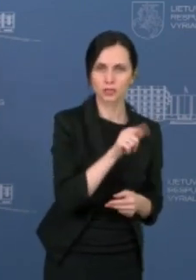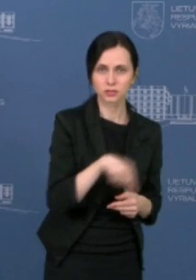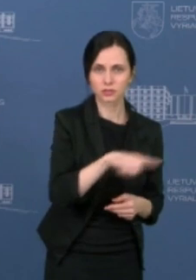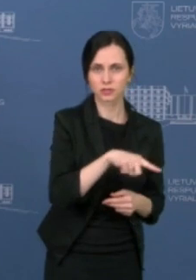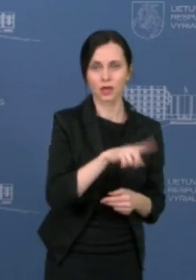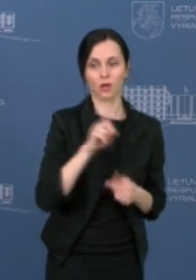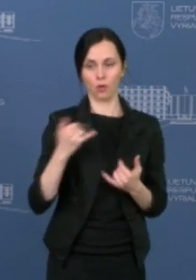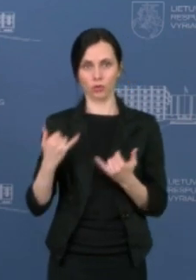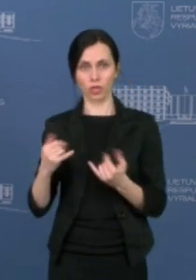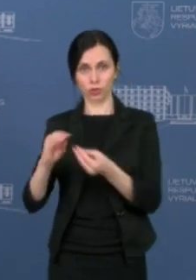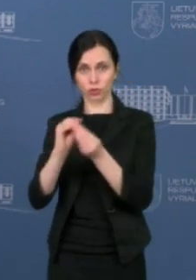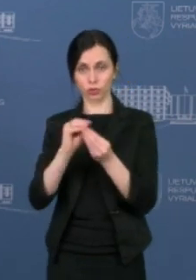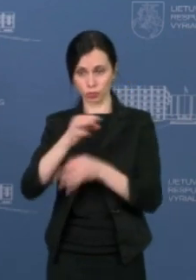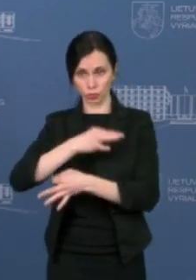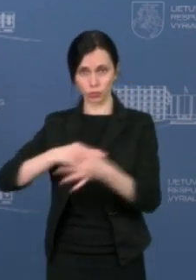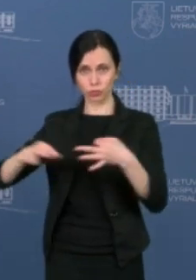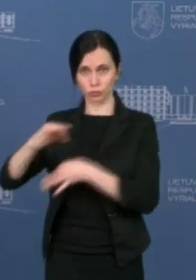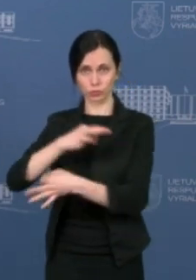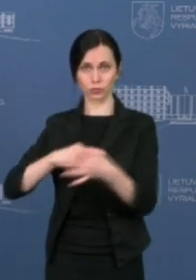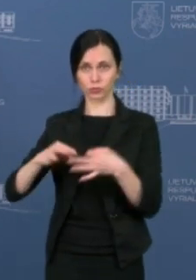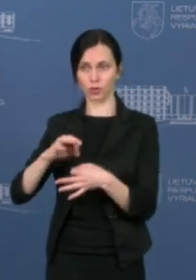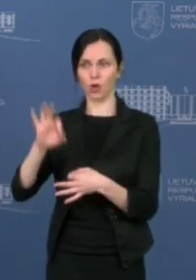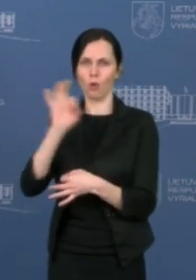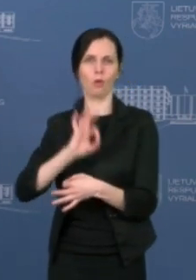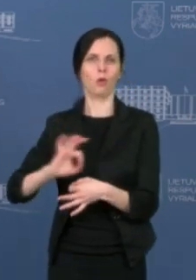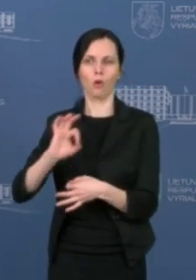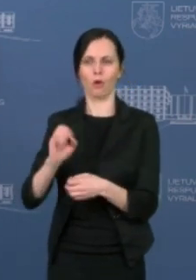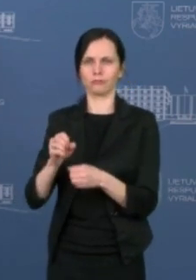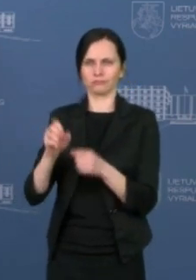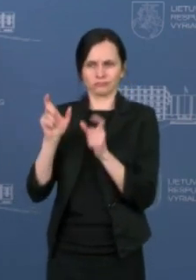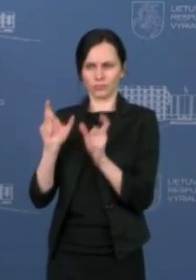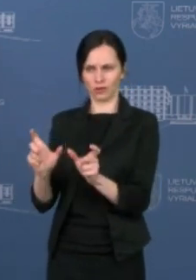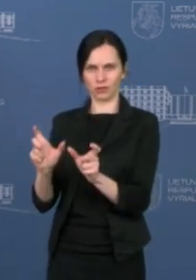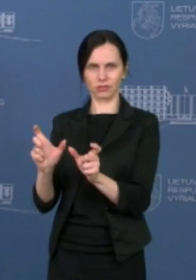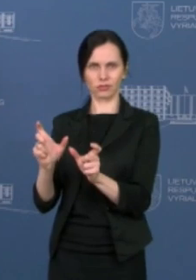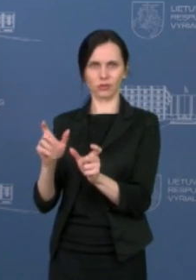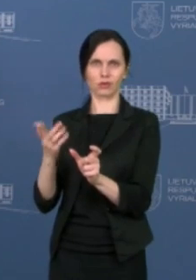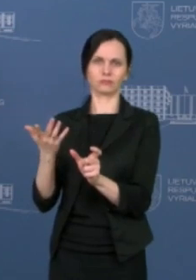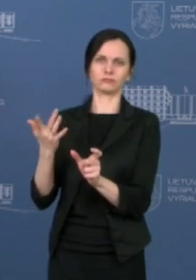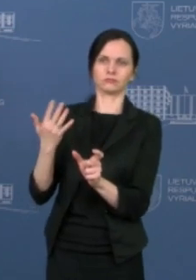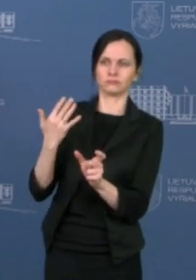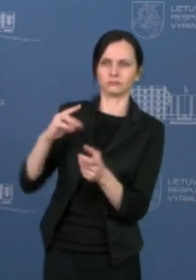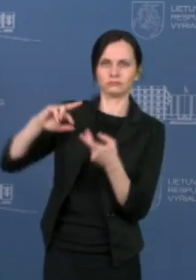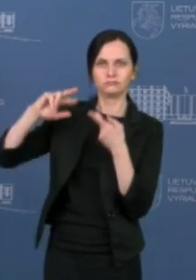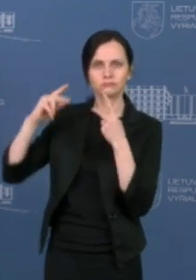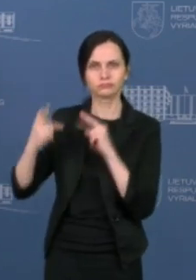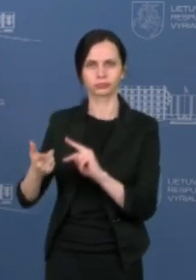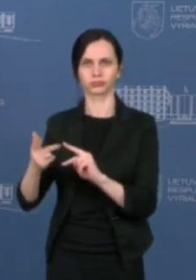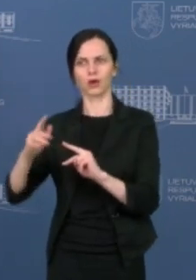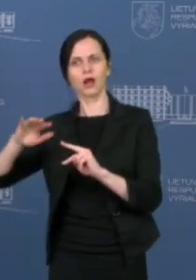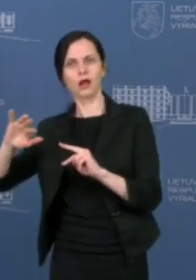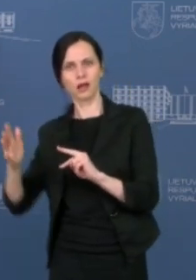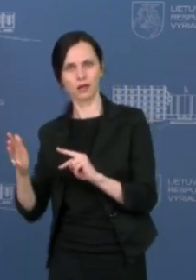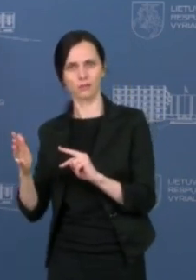pradėjome diskutuoti apie apskritai karantino režimo keitimo kryptis,